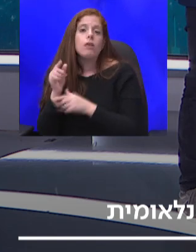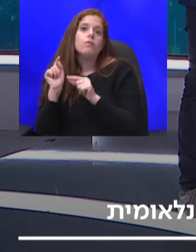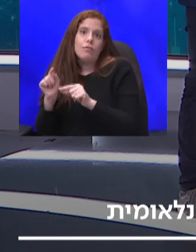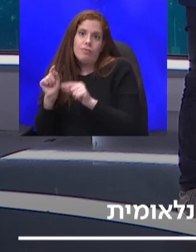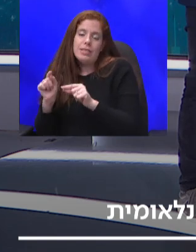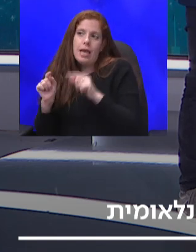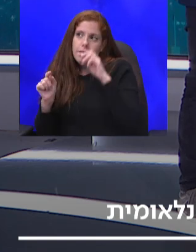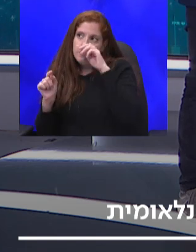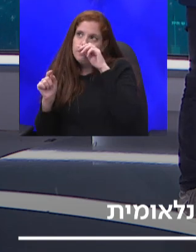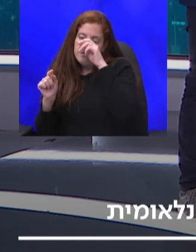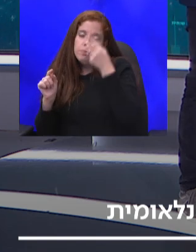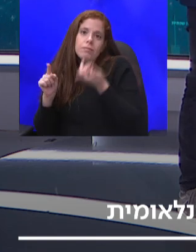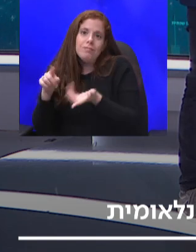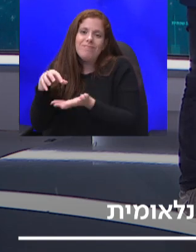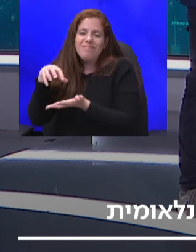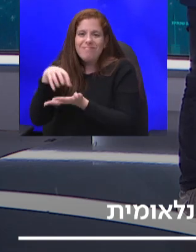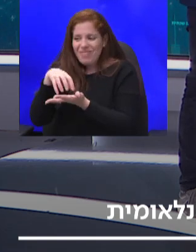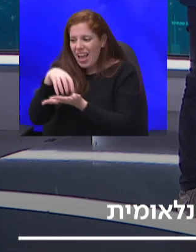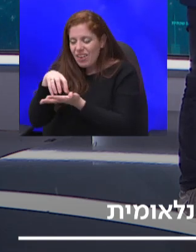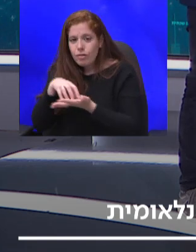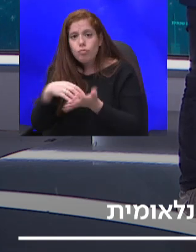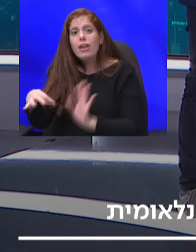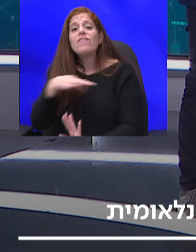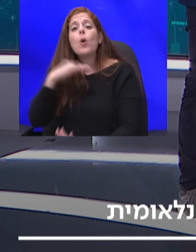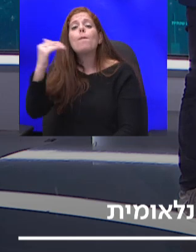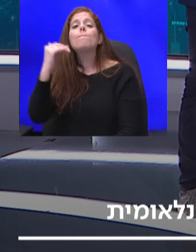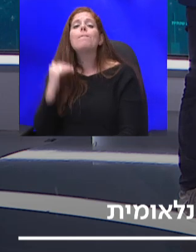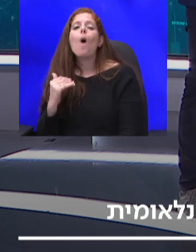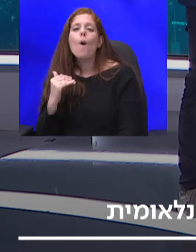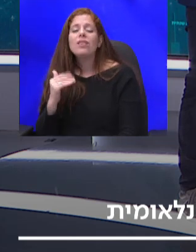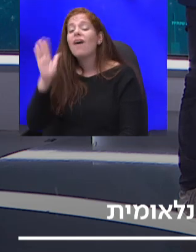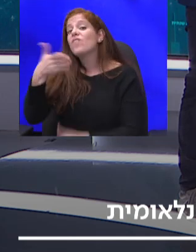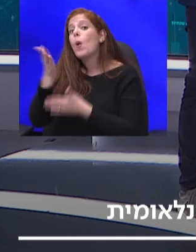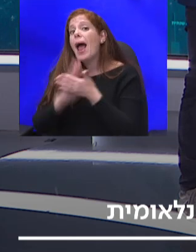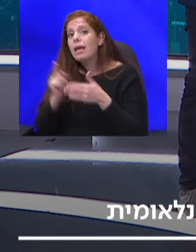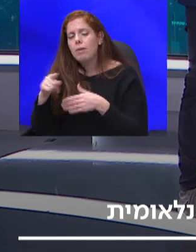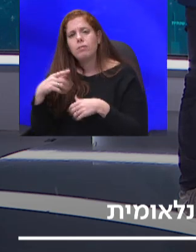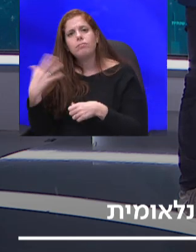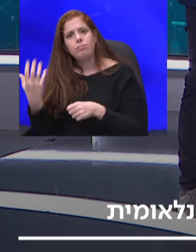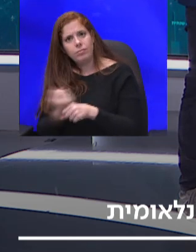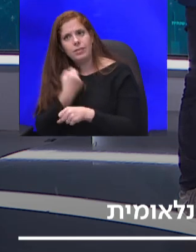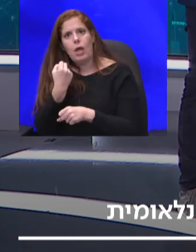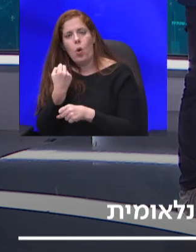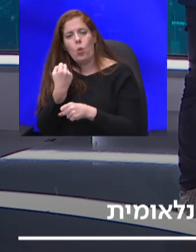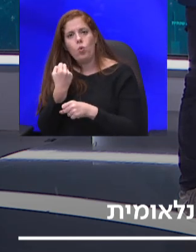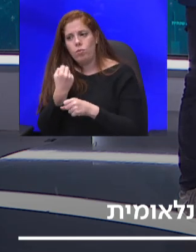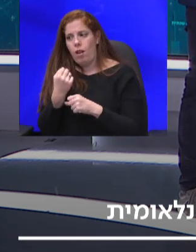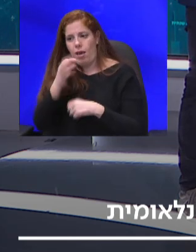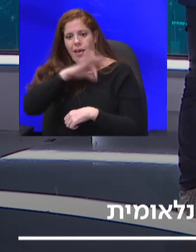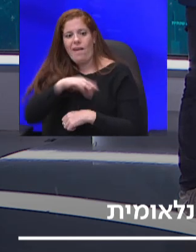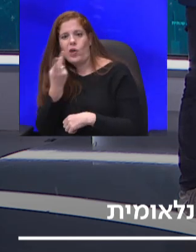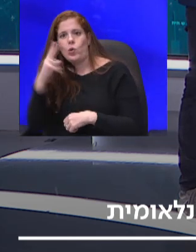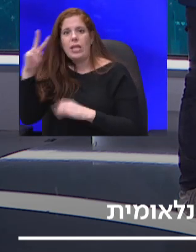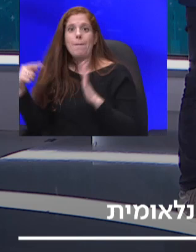או ענפים שנפגעו הרבה פחות, ואפילו חלק מהם זכו לביקוש מוגבר כתוצאה מהמשבר, כמו